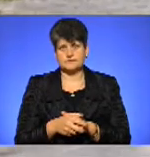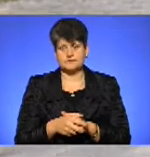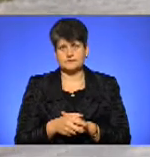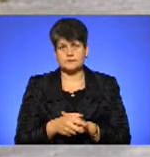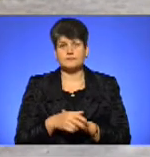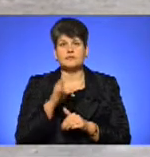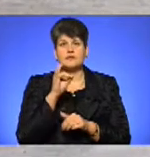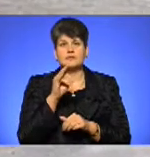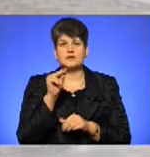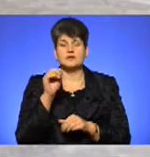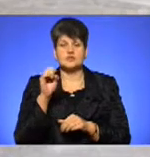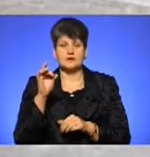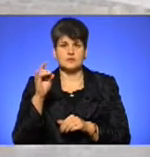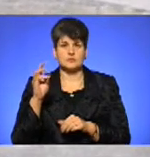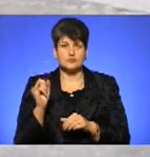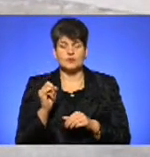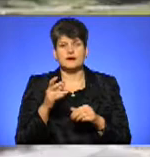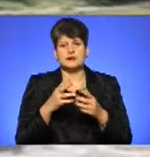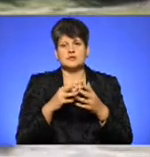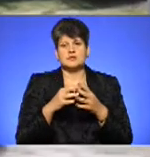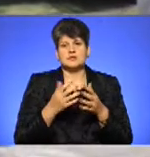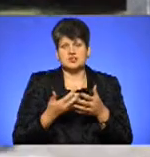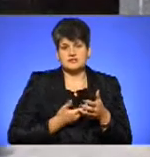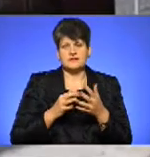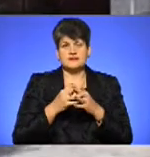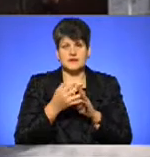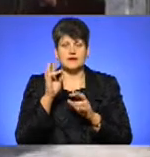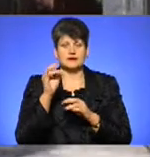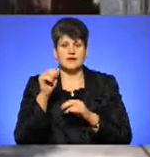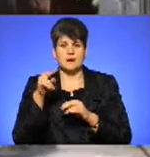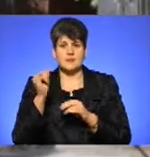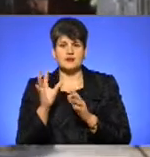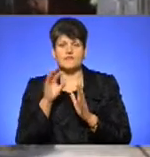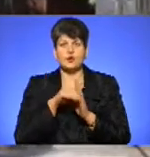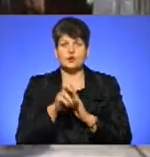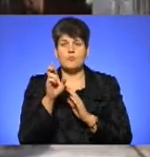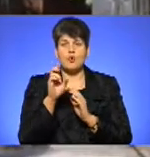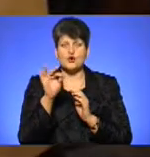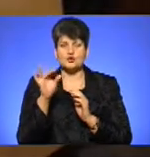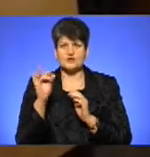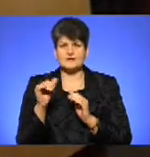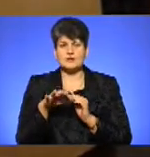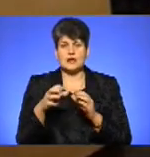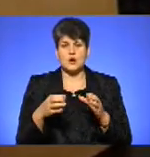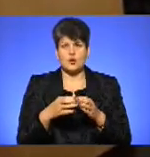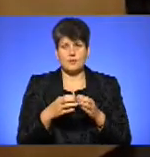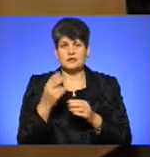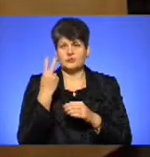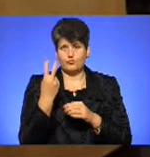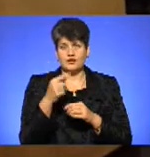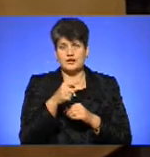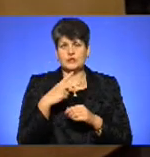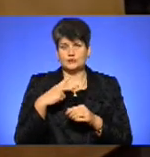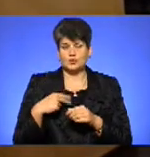Наталія Чердух – мешканка села Нападівка, яка входить до Бурсуківської об'єднаної територіальної громади. Двоє її